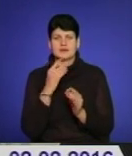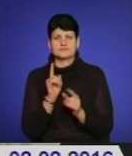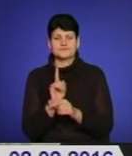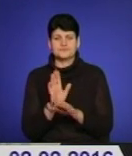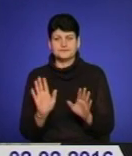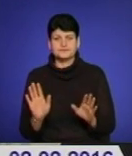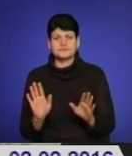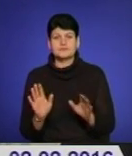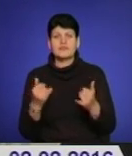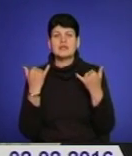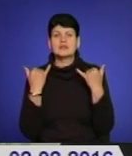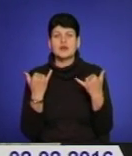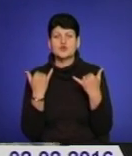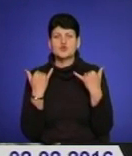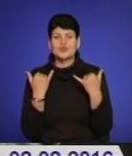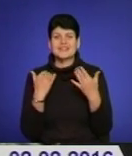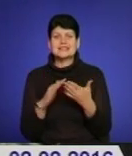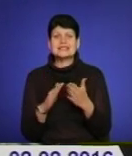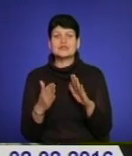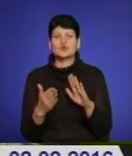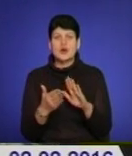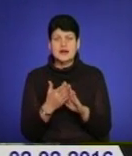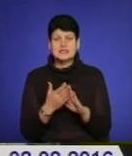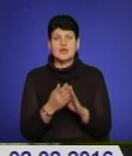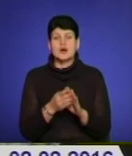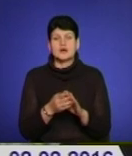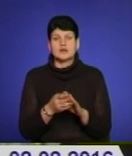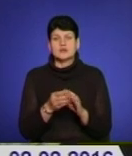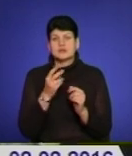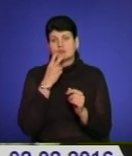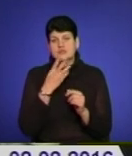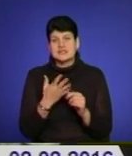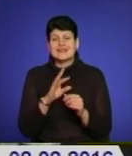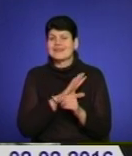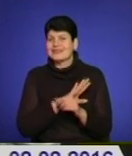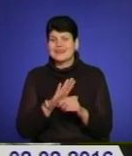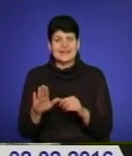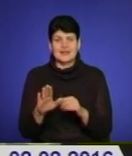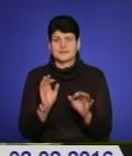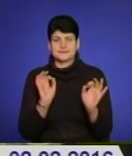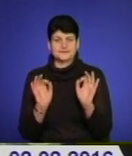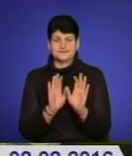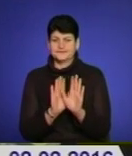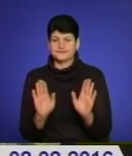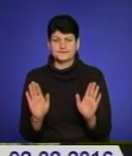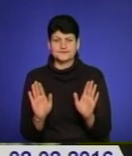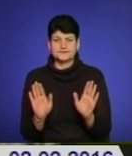На сьогодні все-таки ситуація розцінюється як нестабільна, тому що